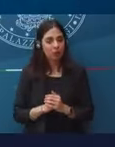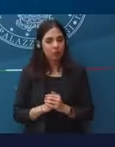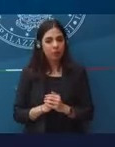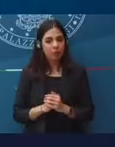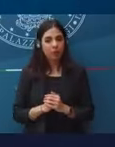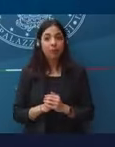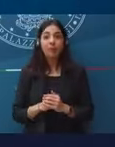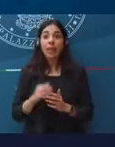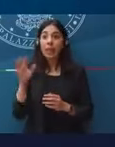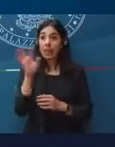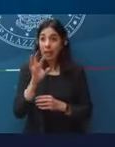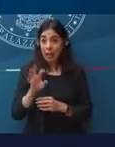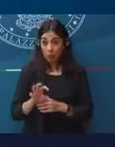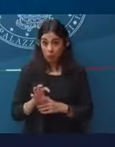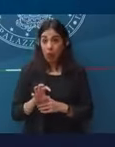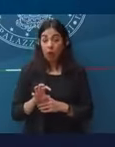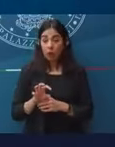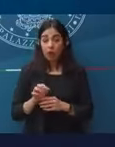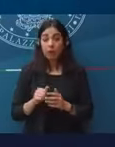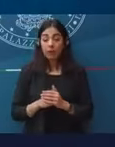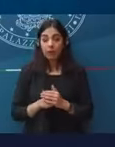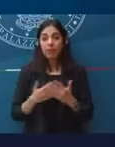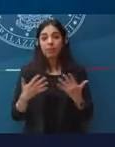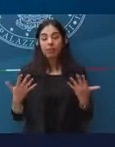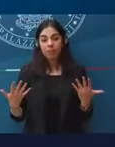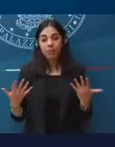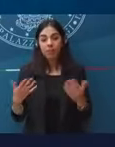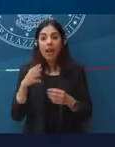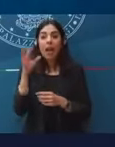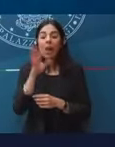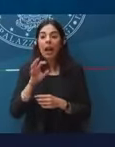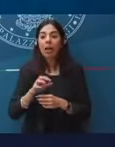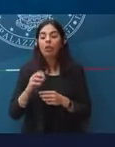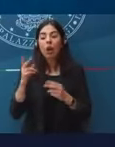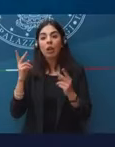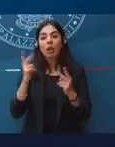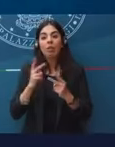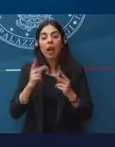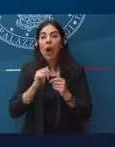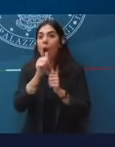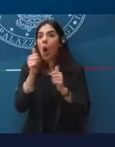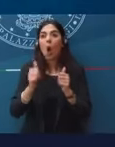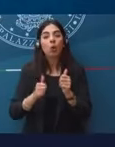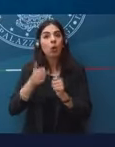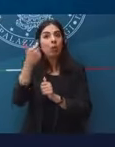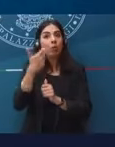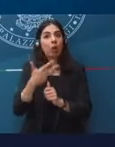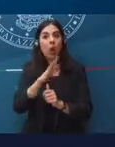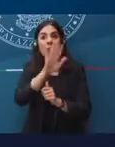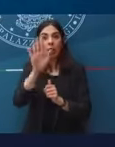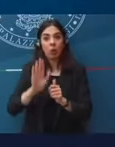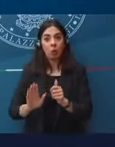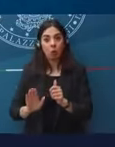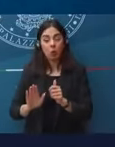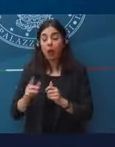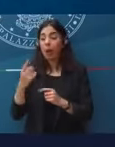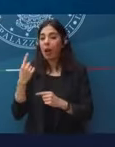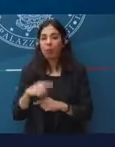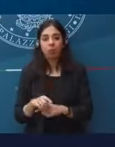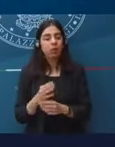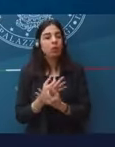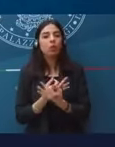Le regioni. Le regioni vanno in ordine sparso. E questo non va bene.